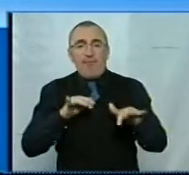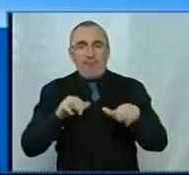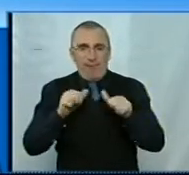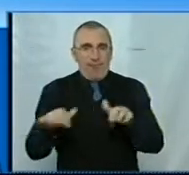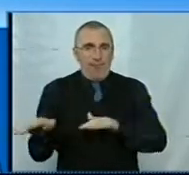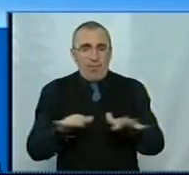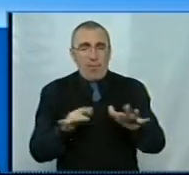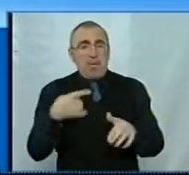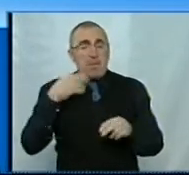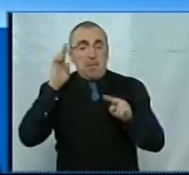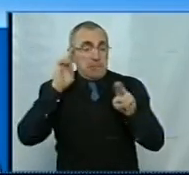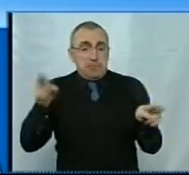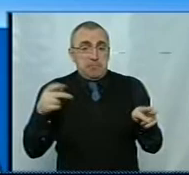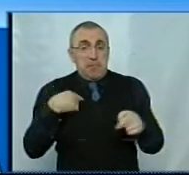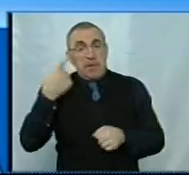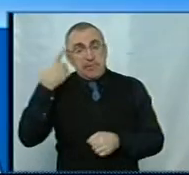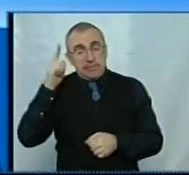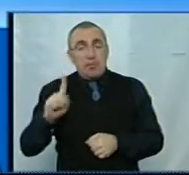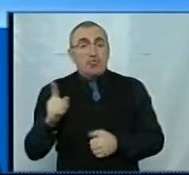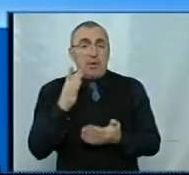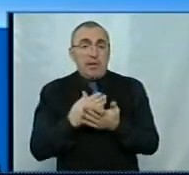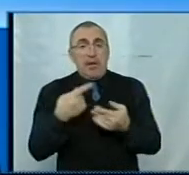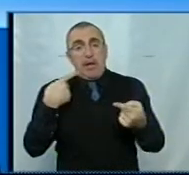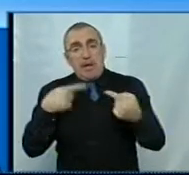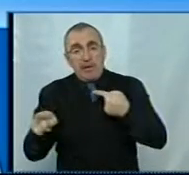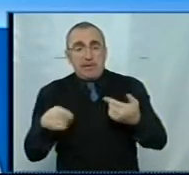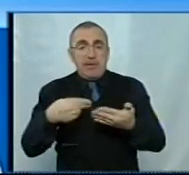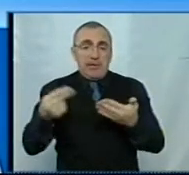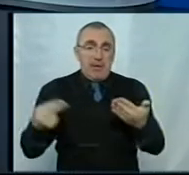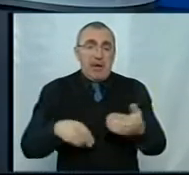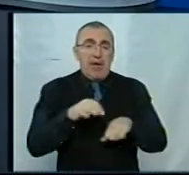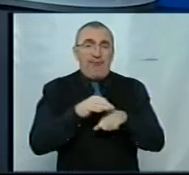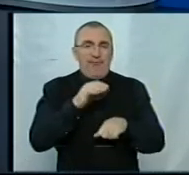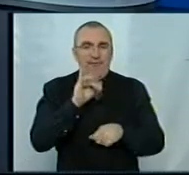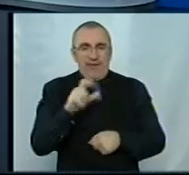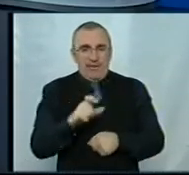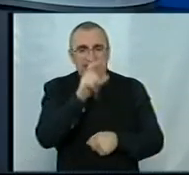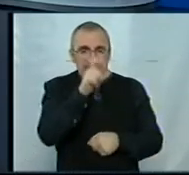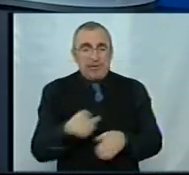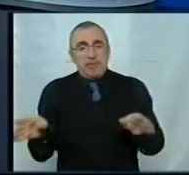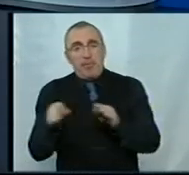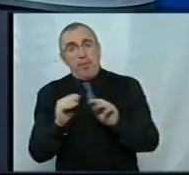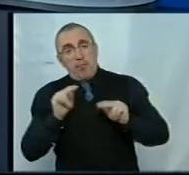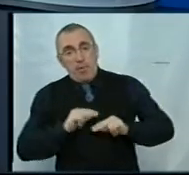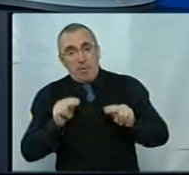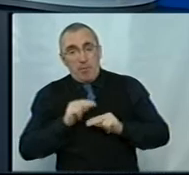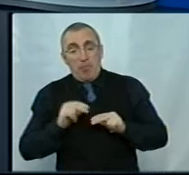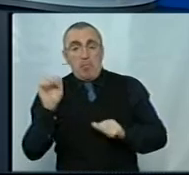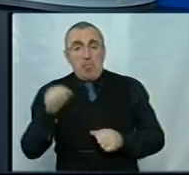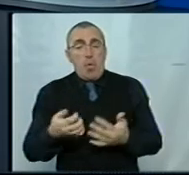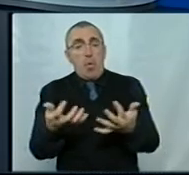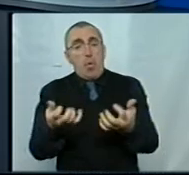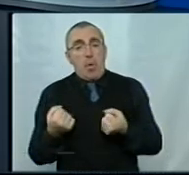не знаємо. я дізнався про те, що є різний цифровий підпис для фізичної особи і для співробітника, і що співробітника можна